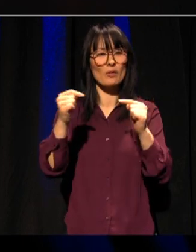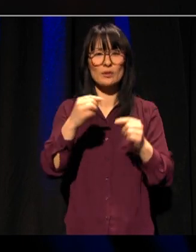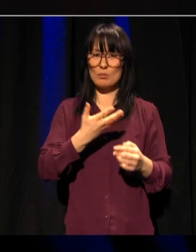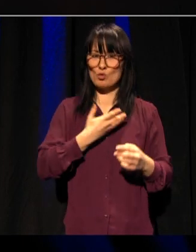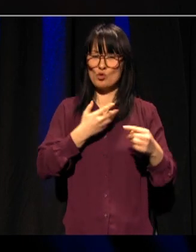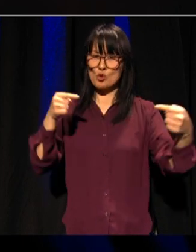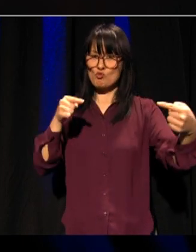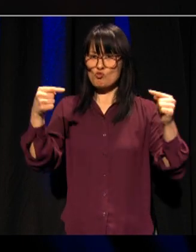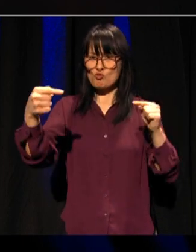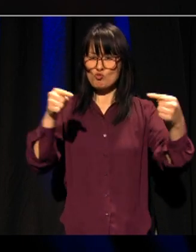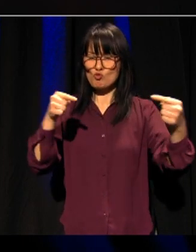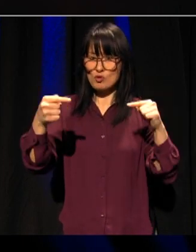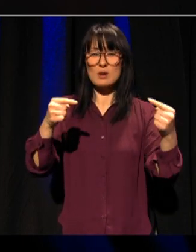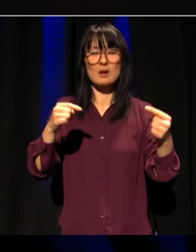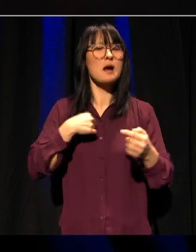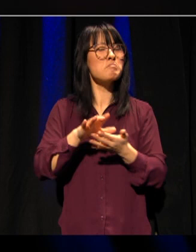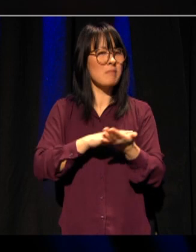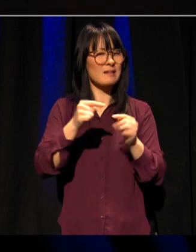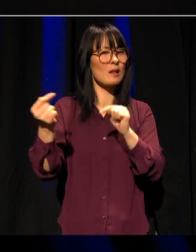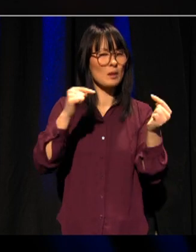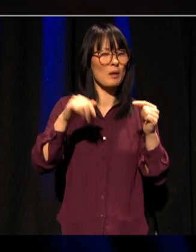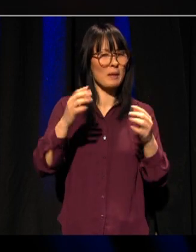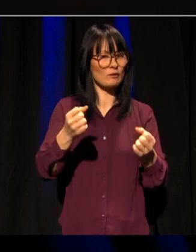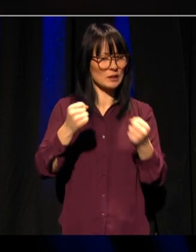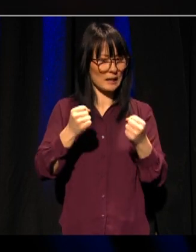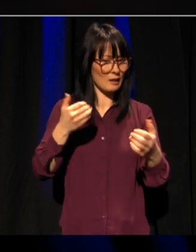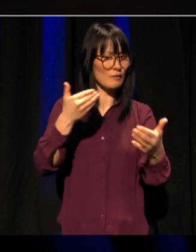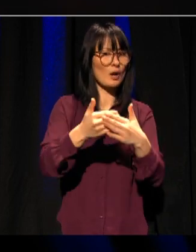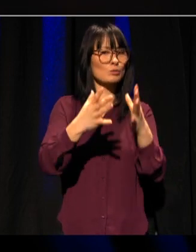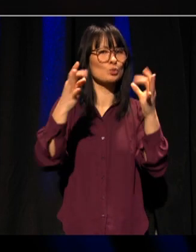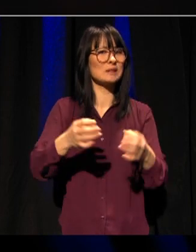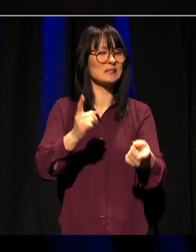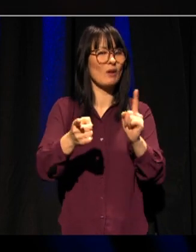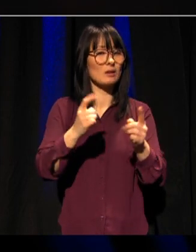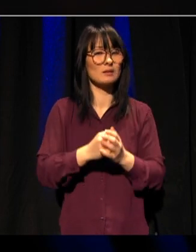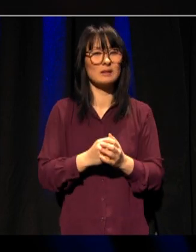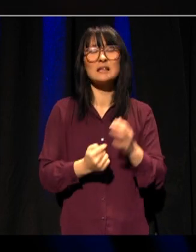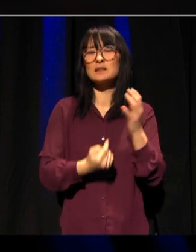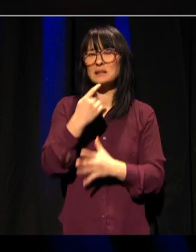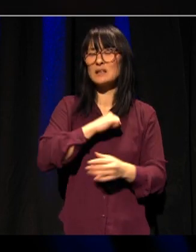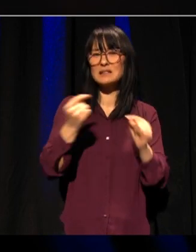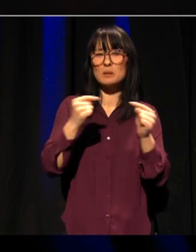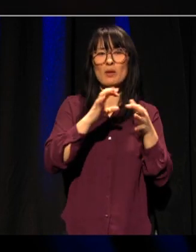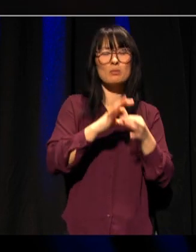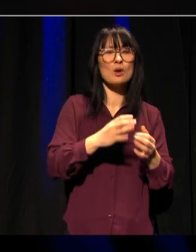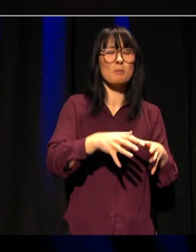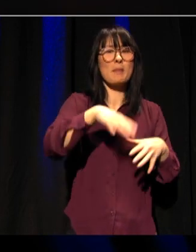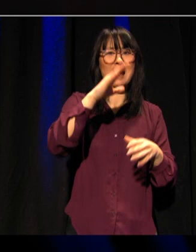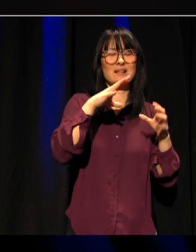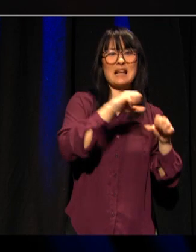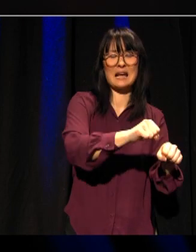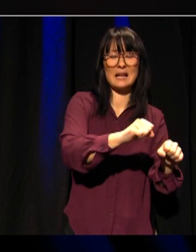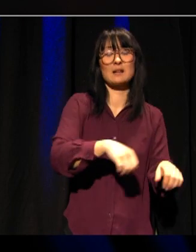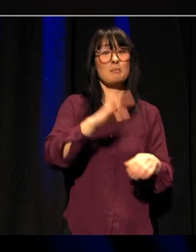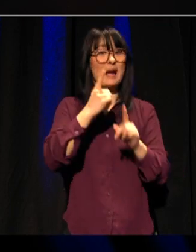Dette vil nok bli ytterligere forsterket fram mot stortingsvalget. Særlig i debatten om økt tilgjengelighet og relevans